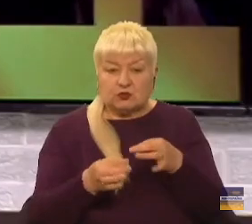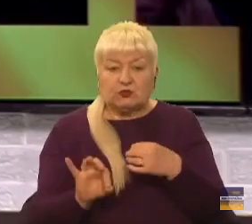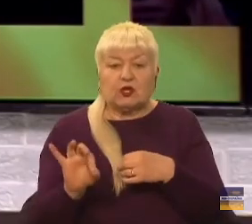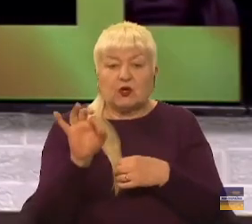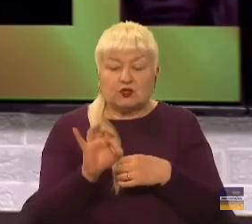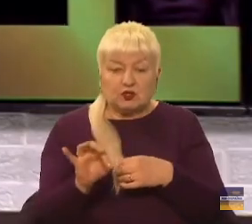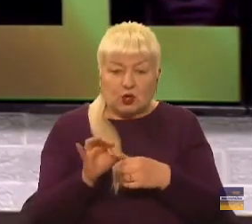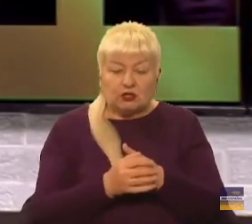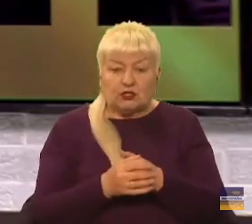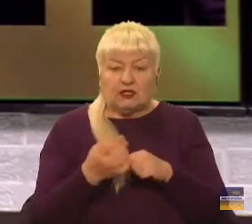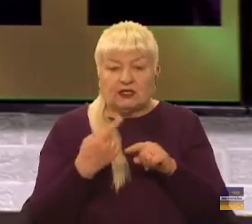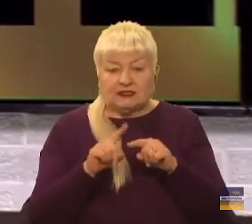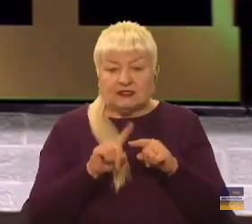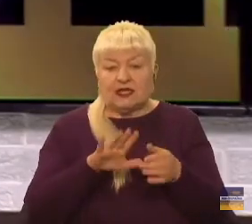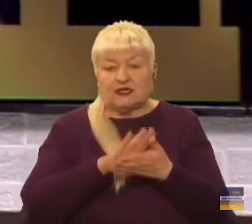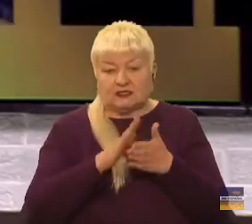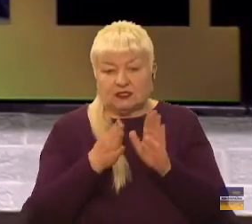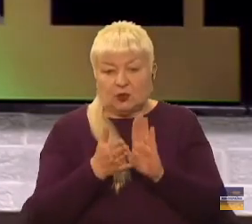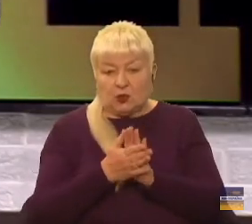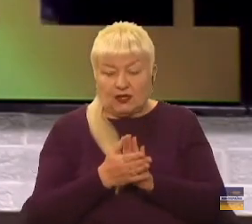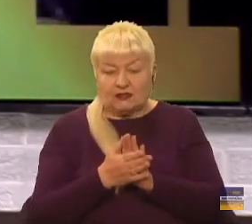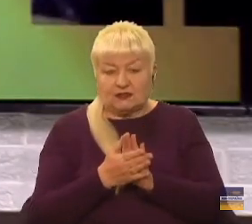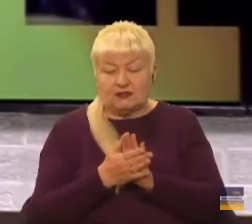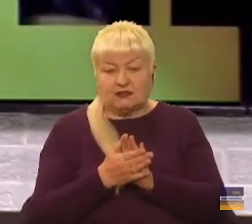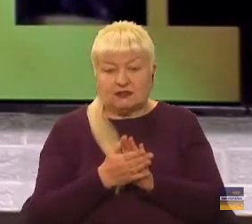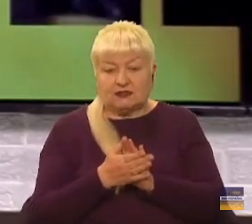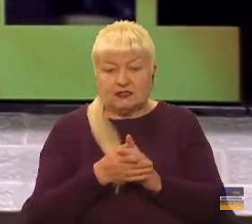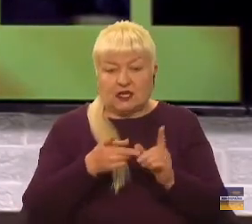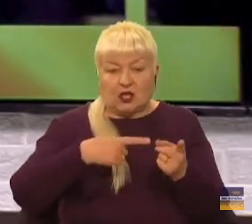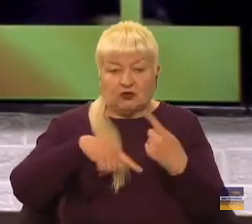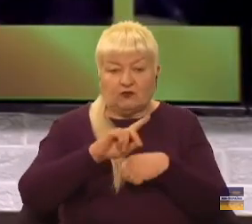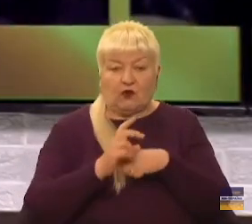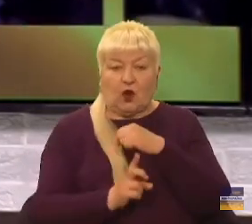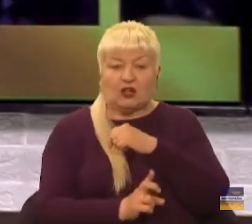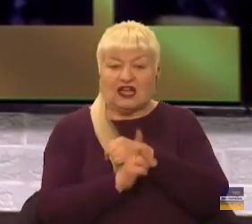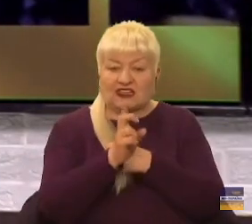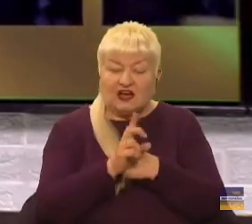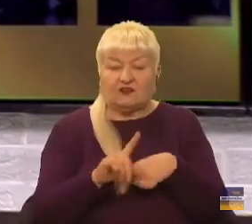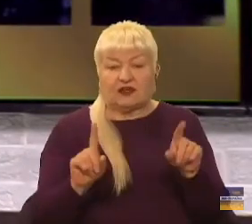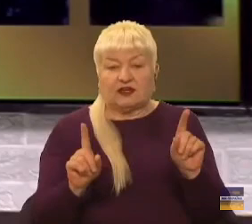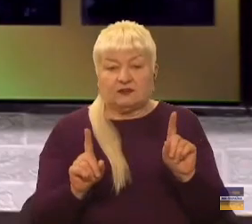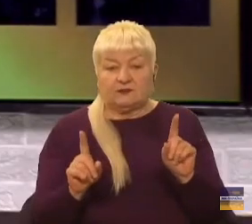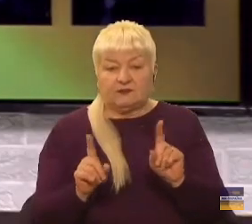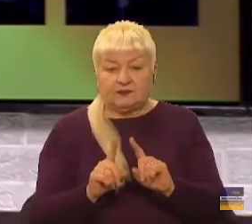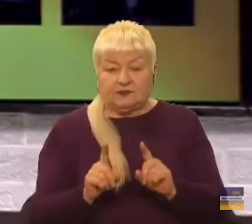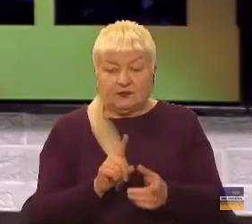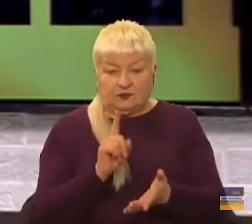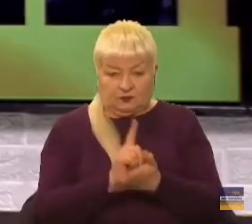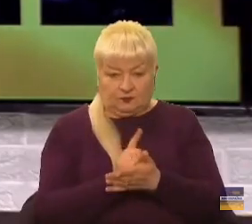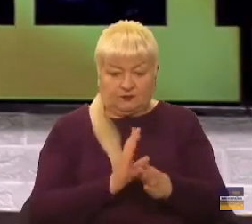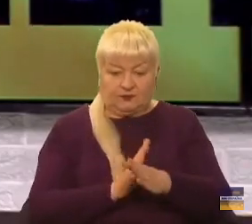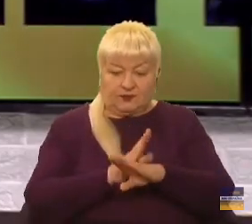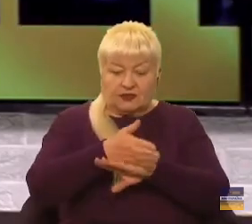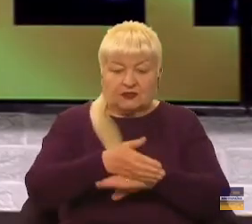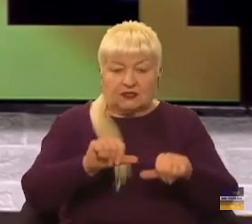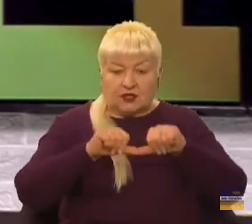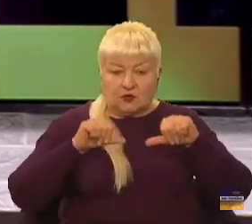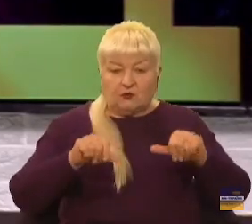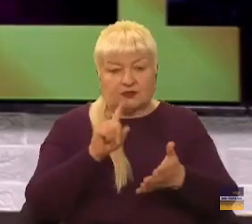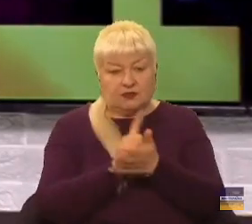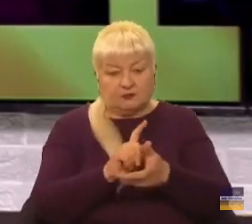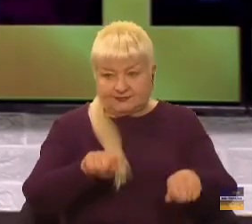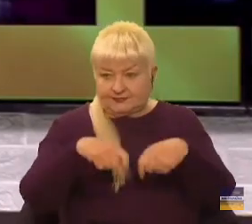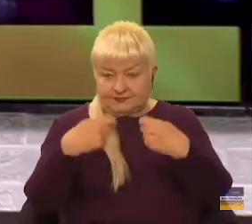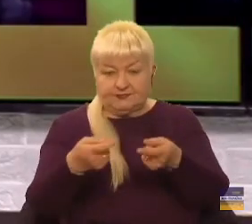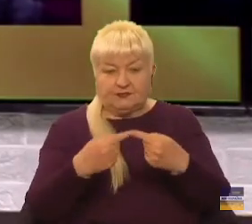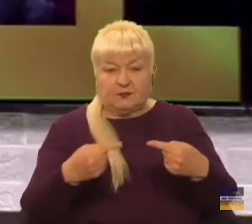цієї ситуації довкола Лаври. І щодо того, що має зайти комісія, має відбутися передача майна